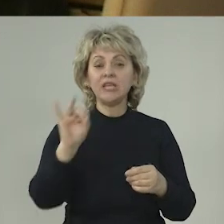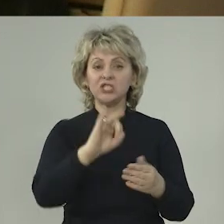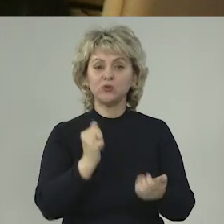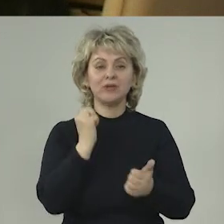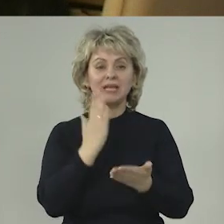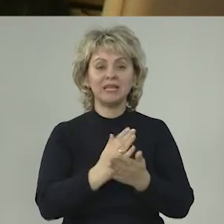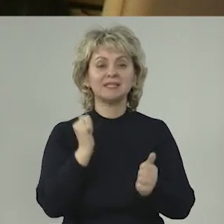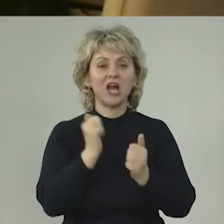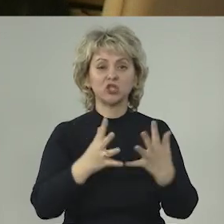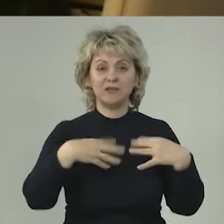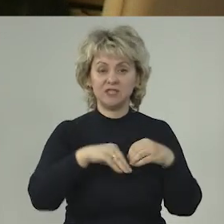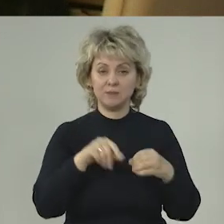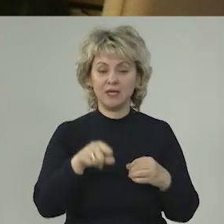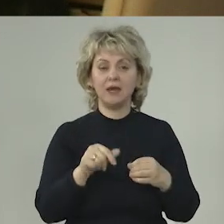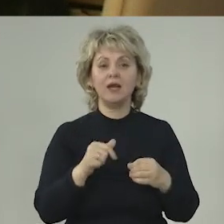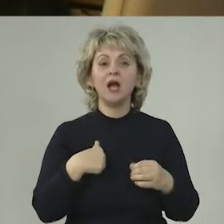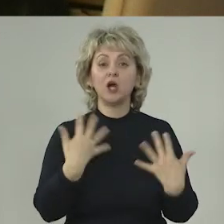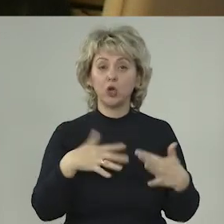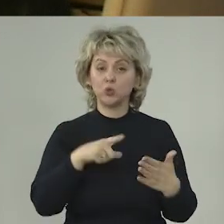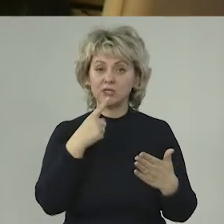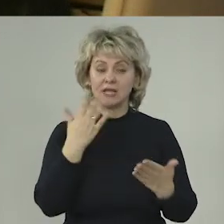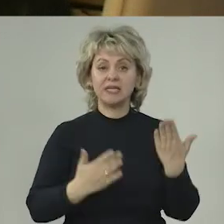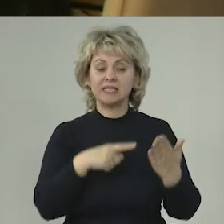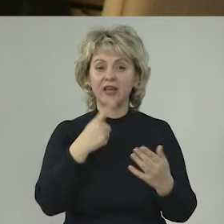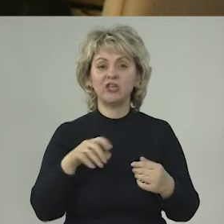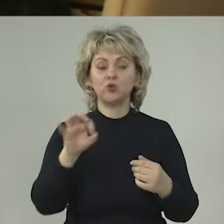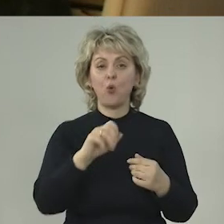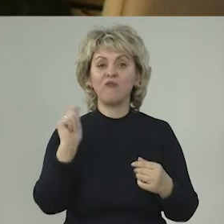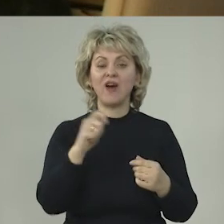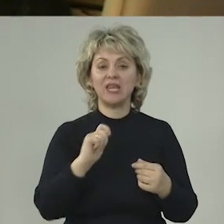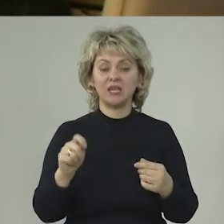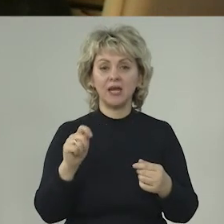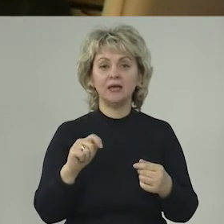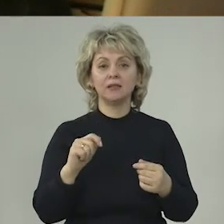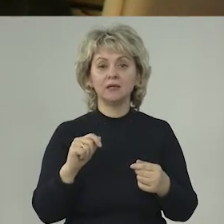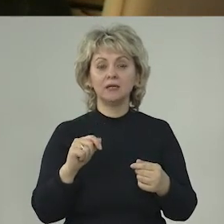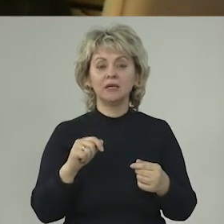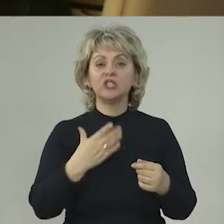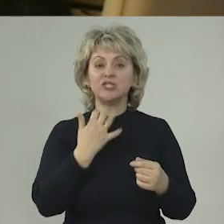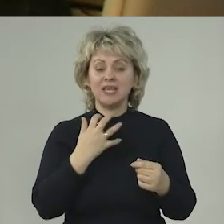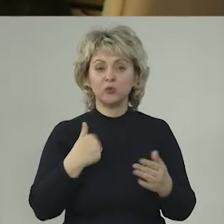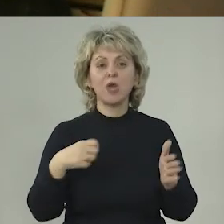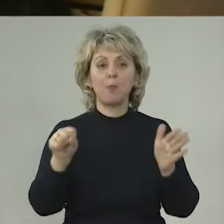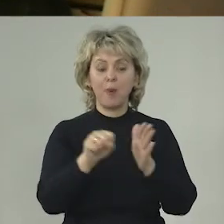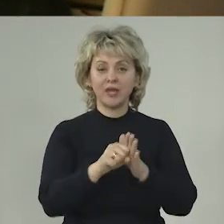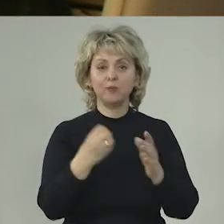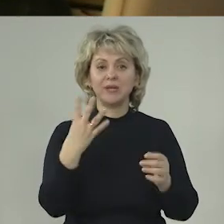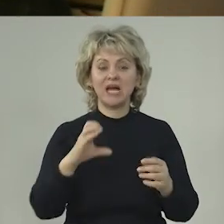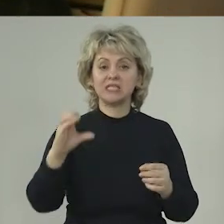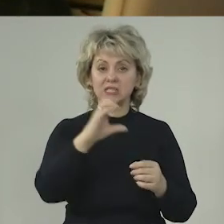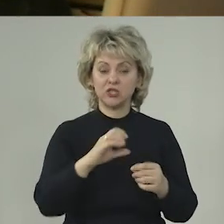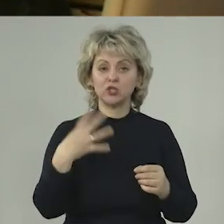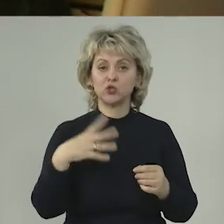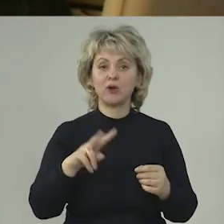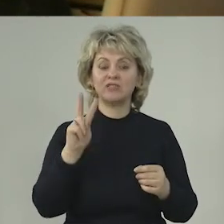История есть в каждой семье, как я уже сказал. Если говорить о войне, то дед погиб 15